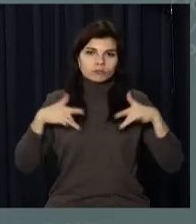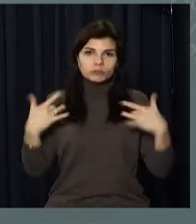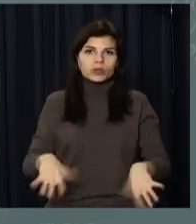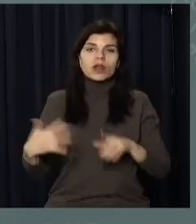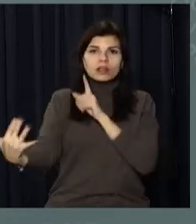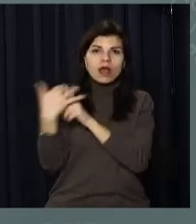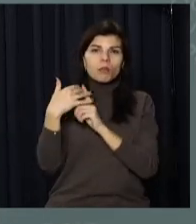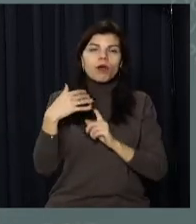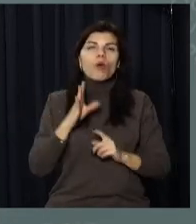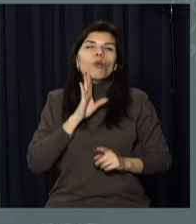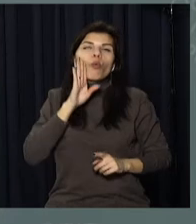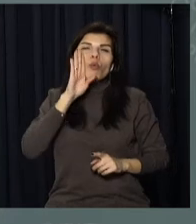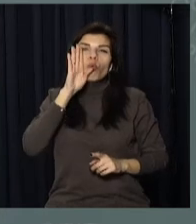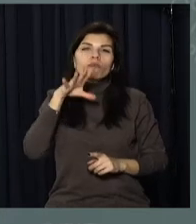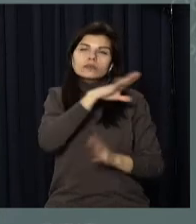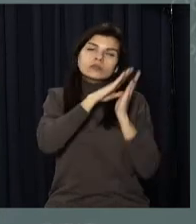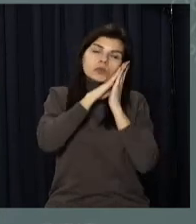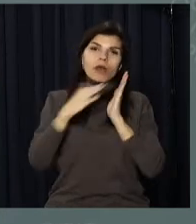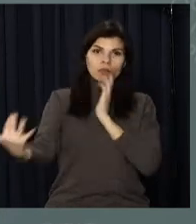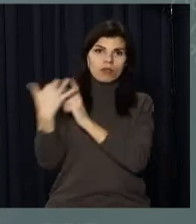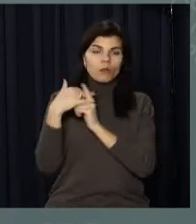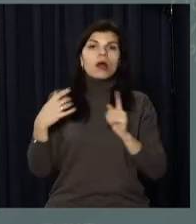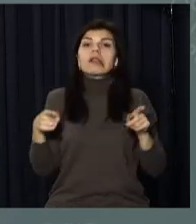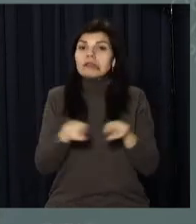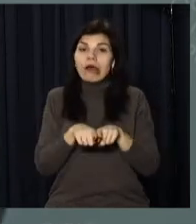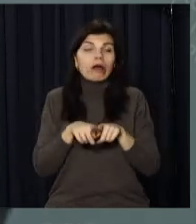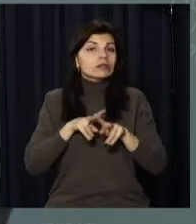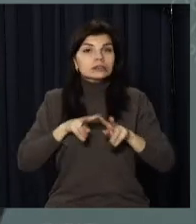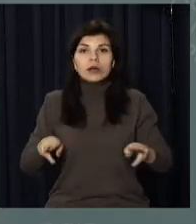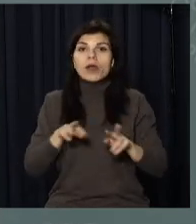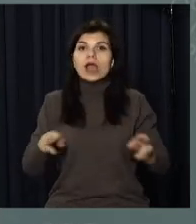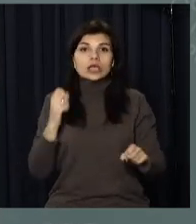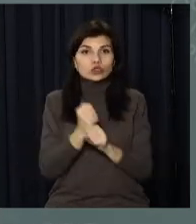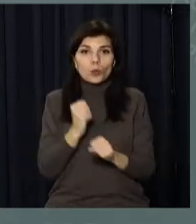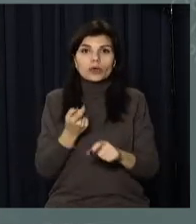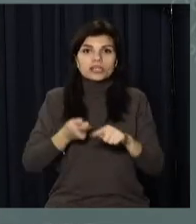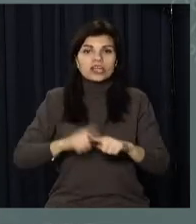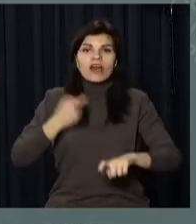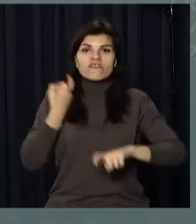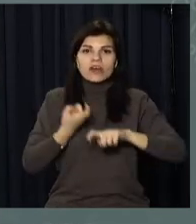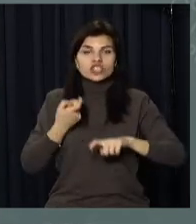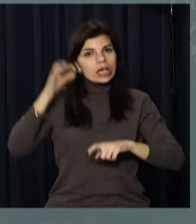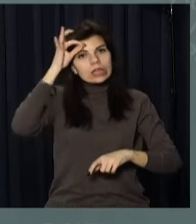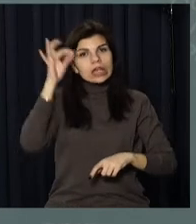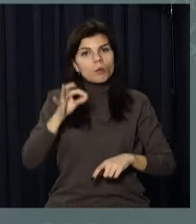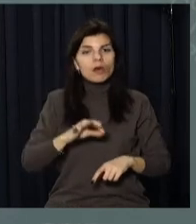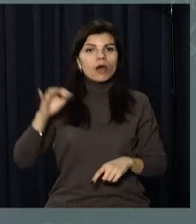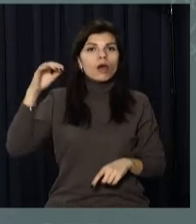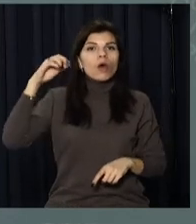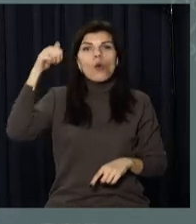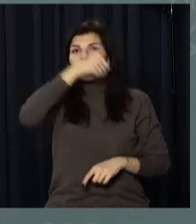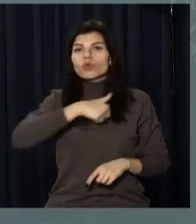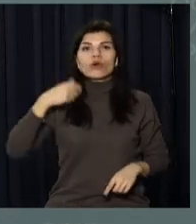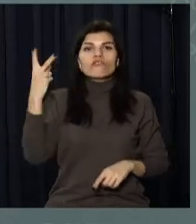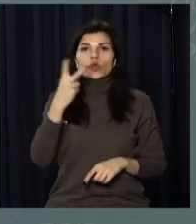рано вранці на нашу державу. Так само, як це зробила фашистська Німеччина у роки